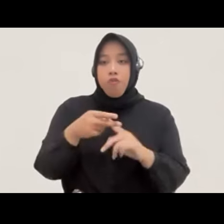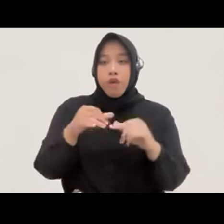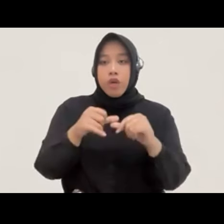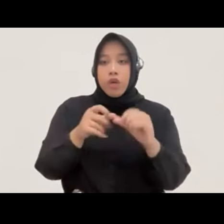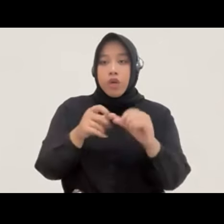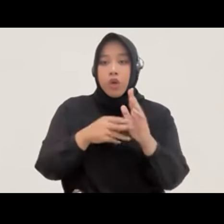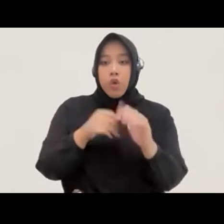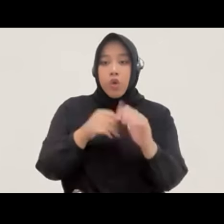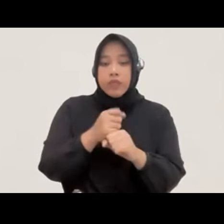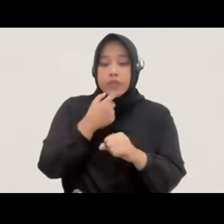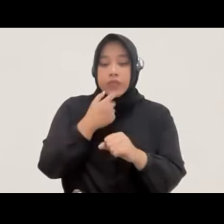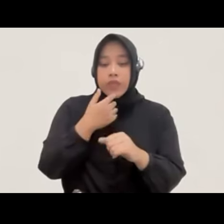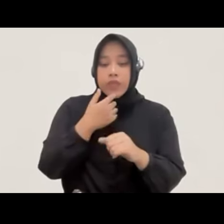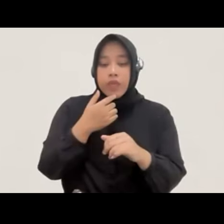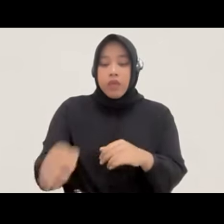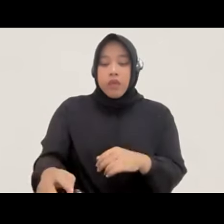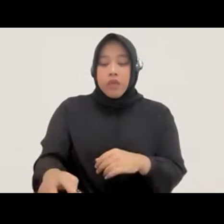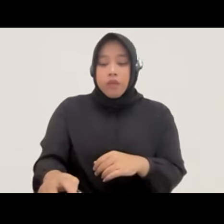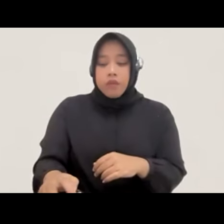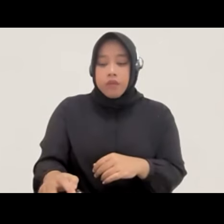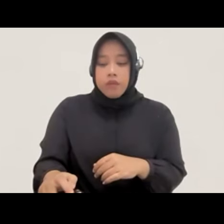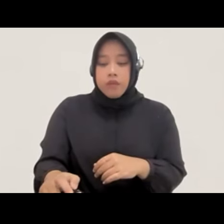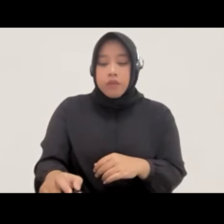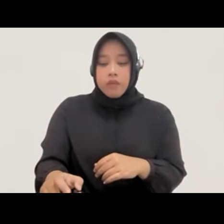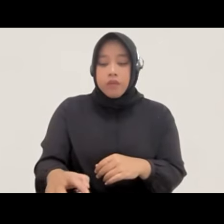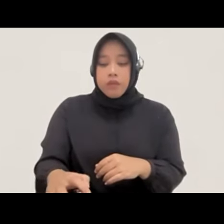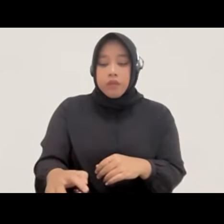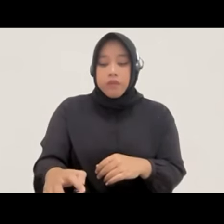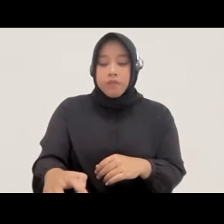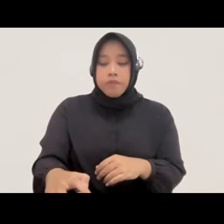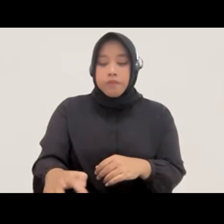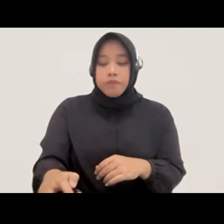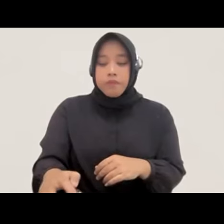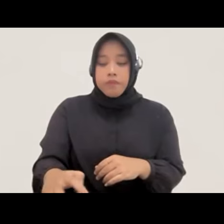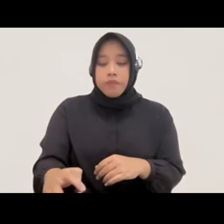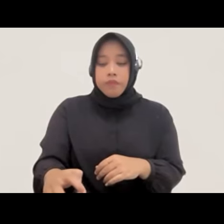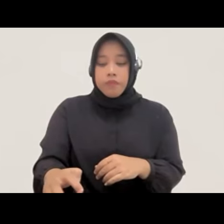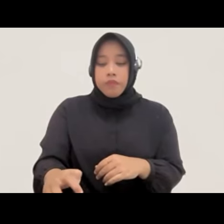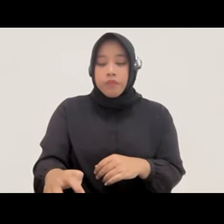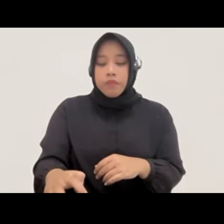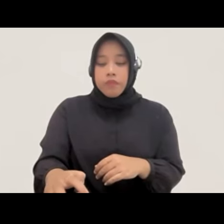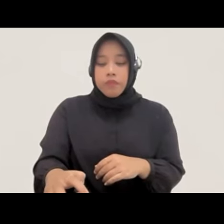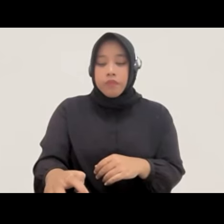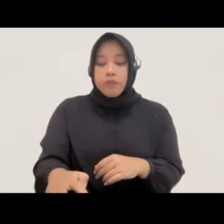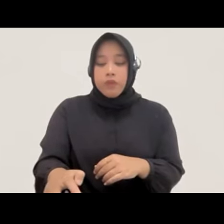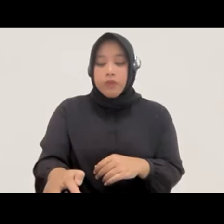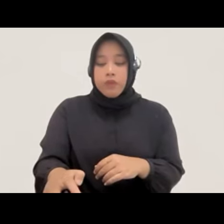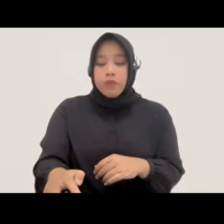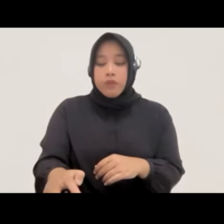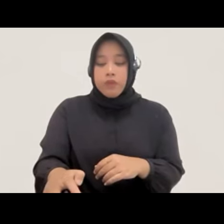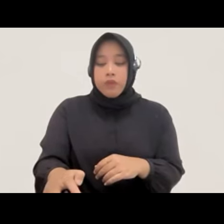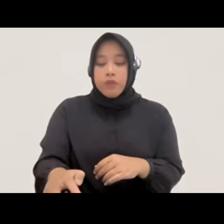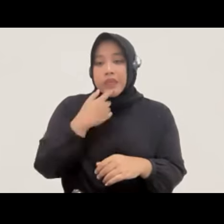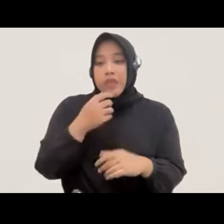dan pemulihan korban dan tadi tadi juga Mbak Maidina sempat mengangkat beberapa poin yang serupa dengan yang